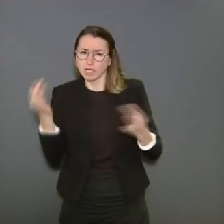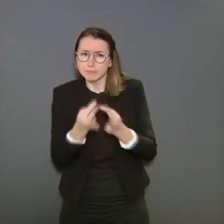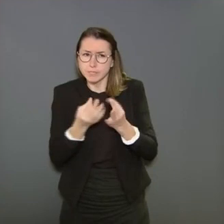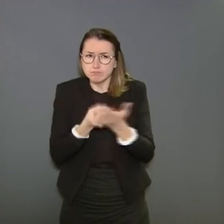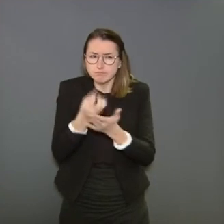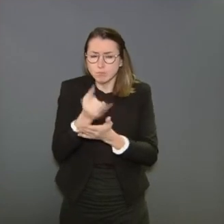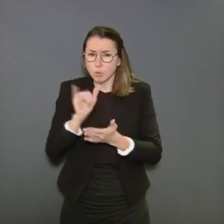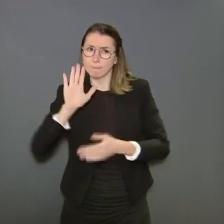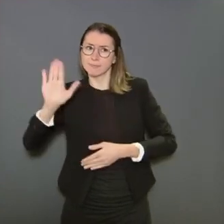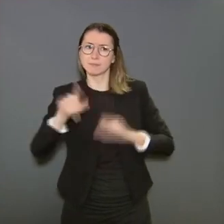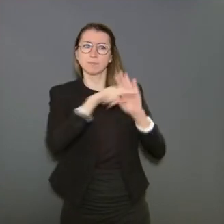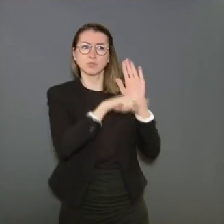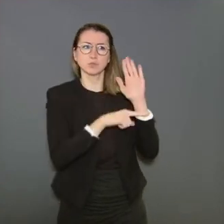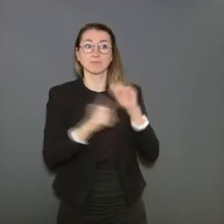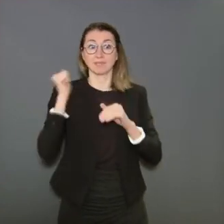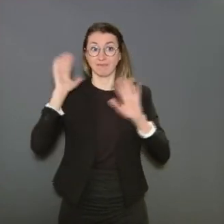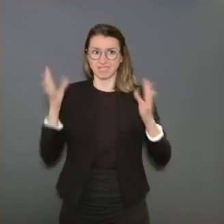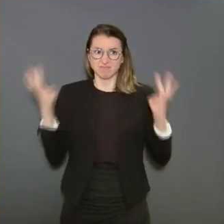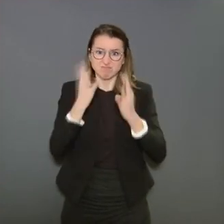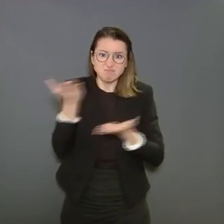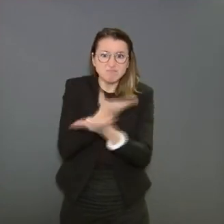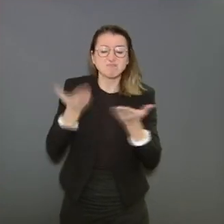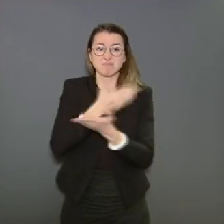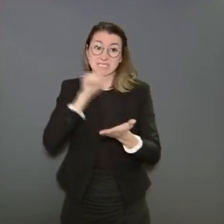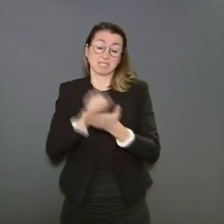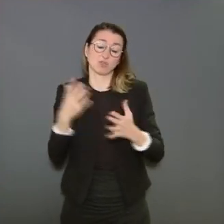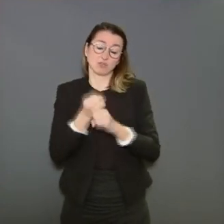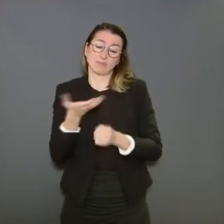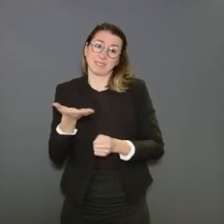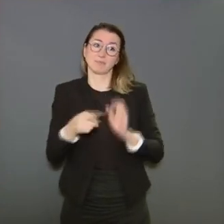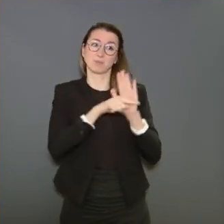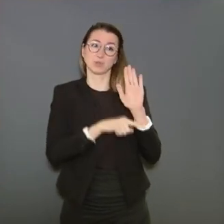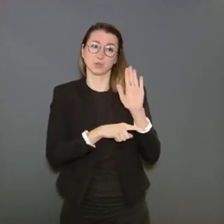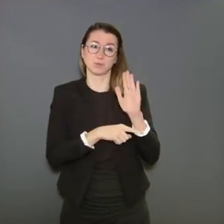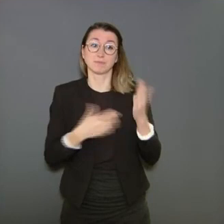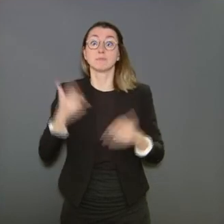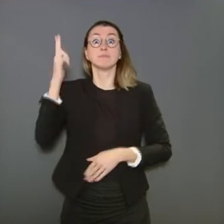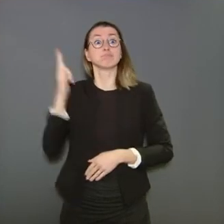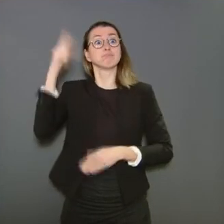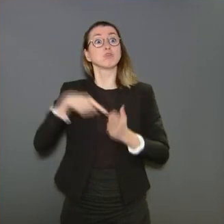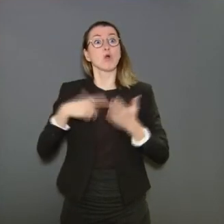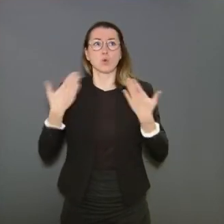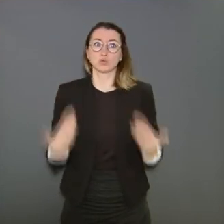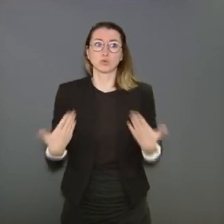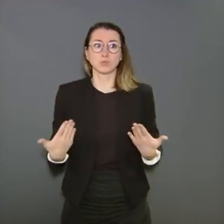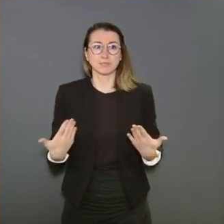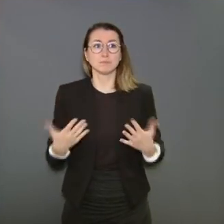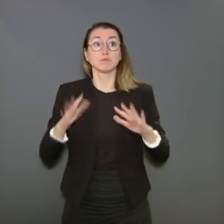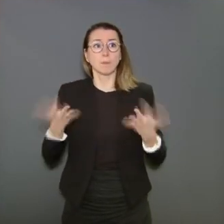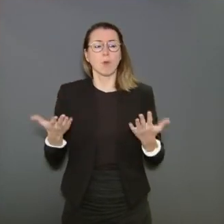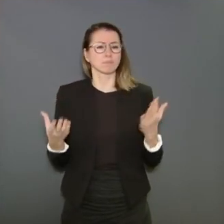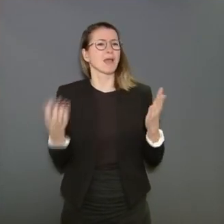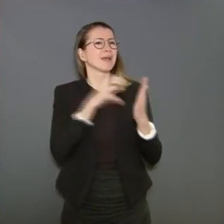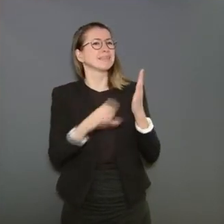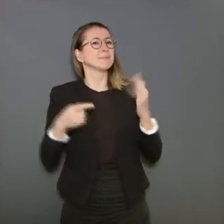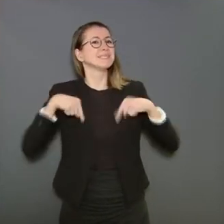qui a eu lieu hier soir. Ces mesures entrent en vigueur aujourd'hui, basées sur un arrêt ministériel, pour une période d'un